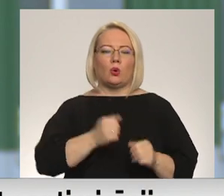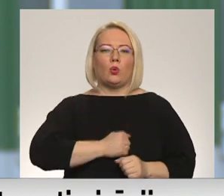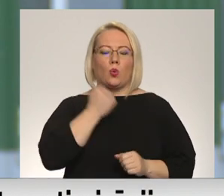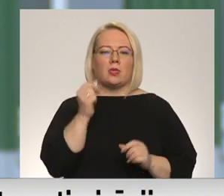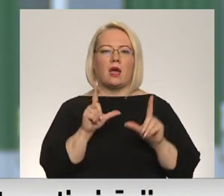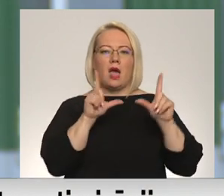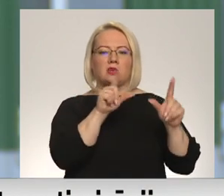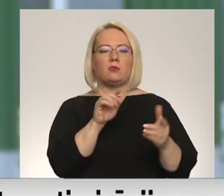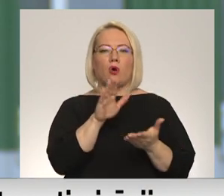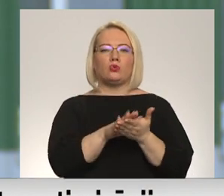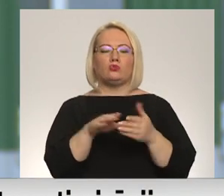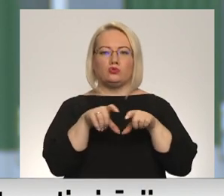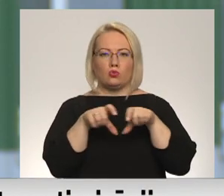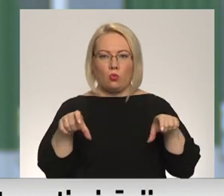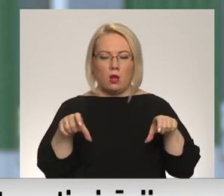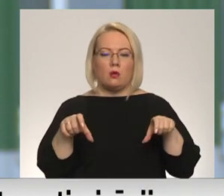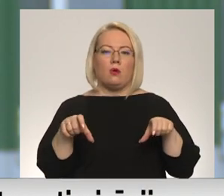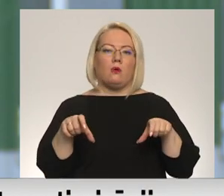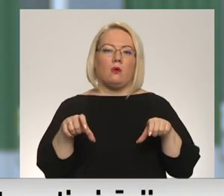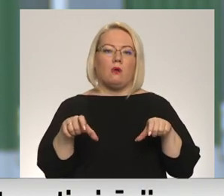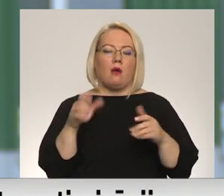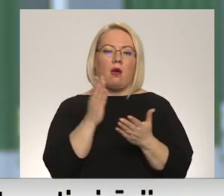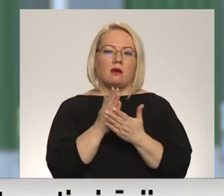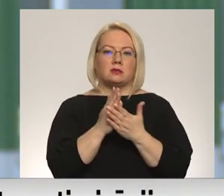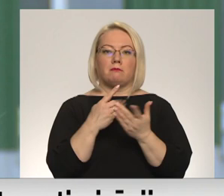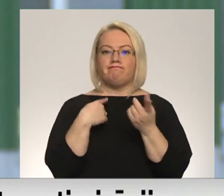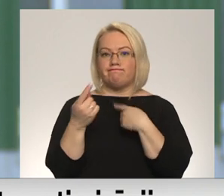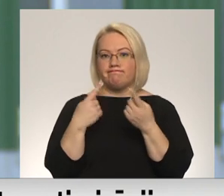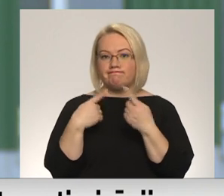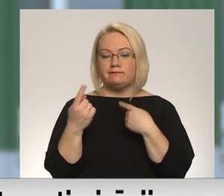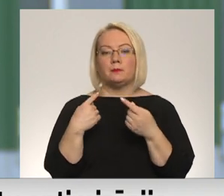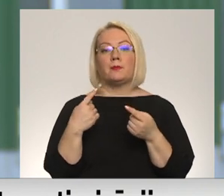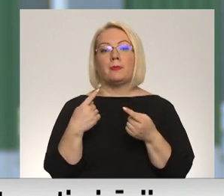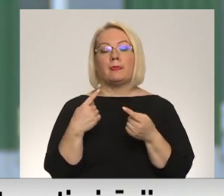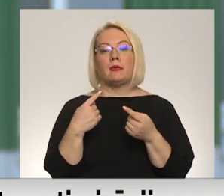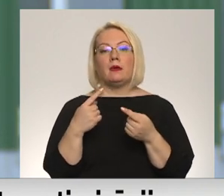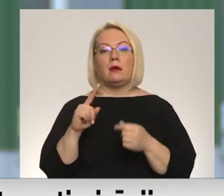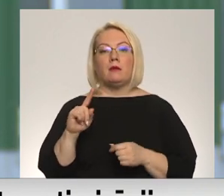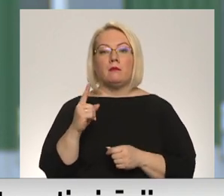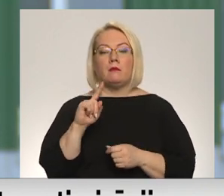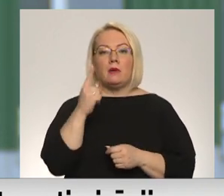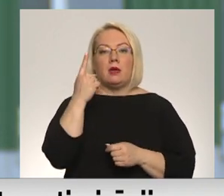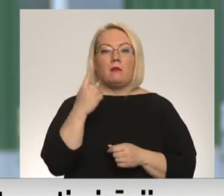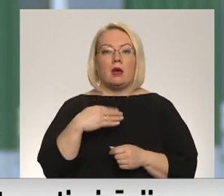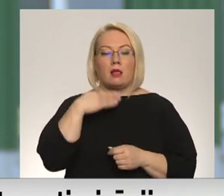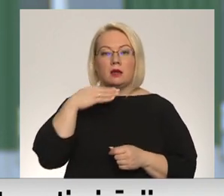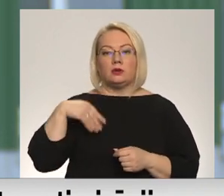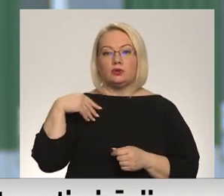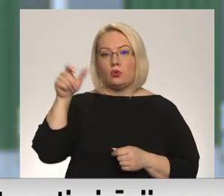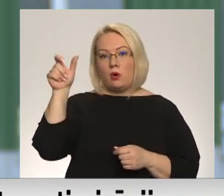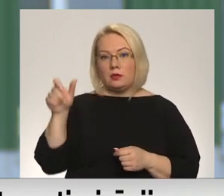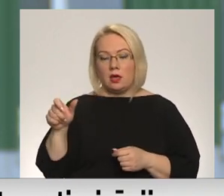tikt izglītības īstodi. Esam izrunājuši pirmos klasišu skolnīku,